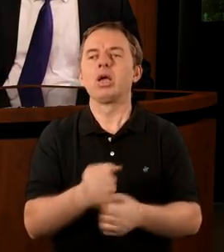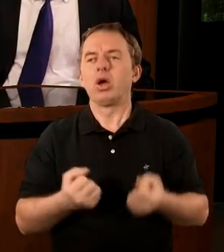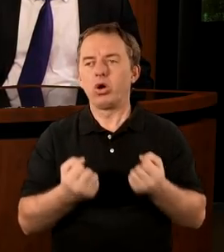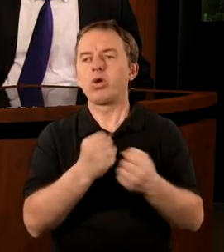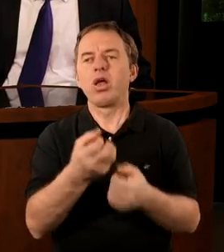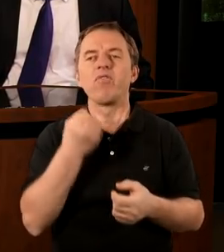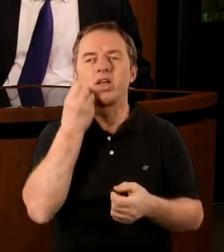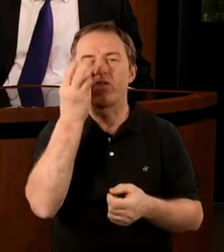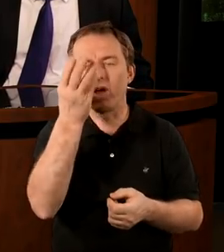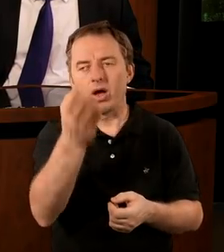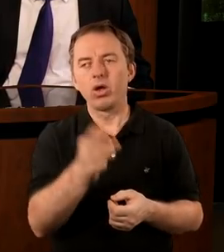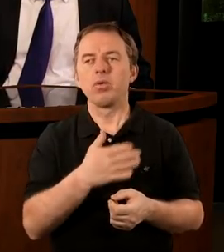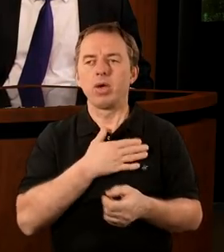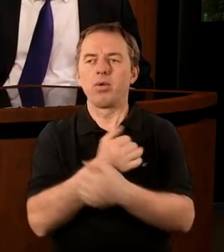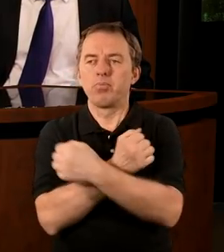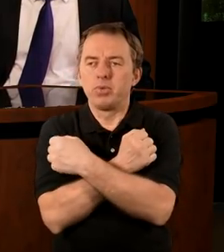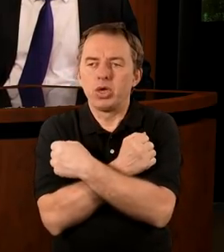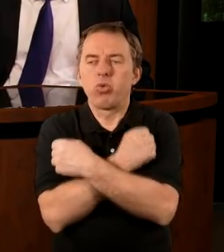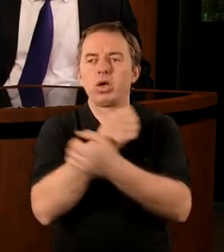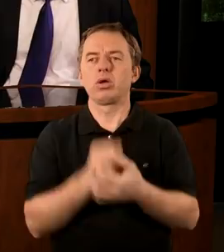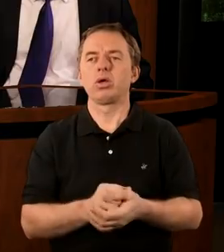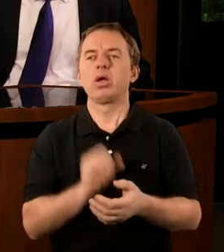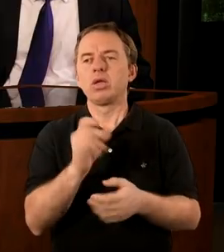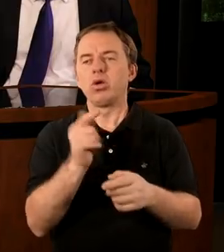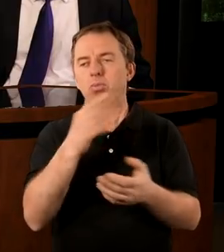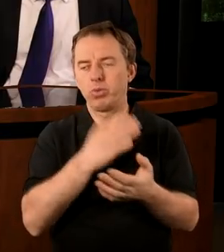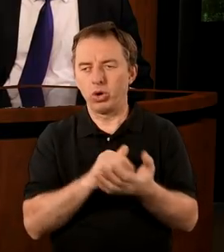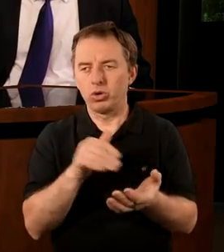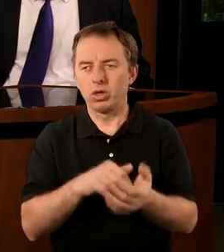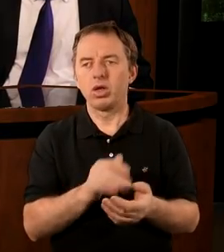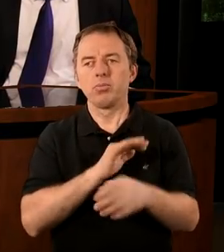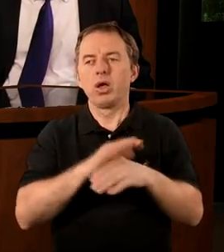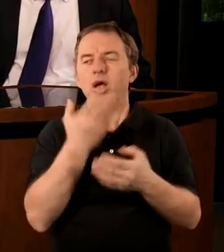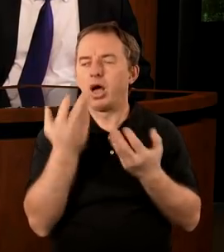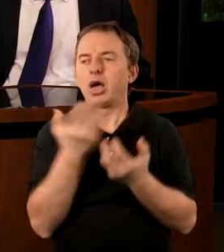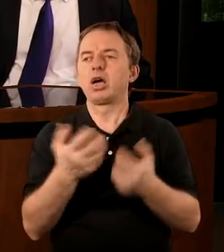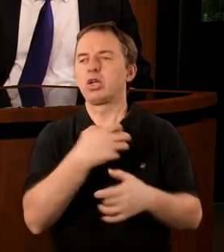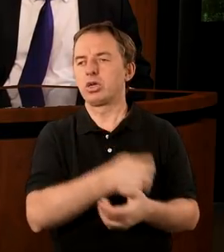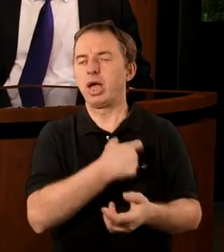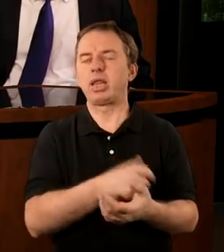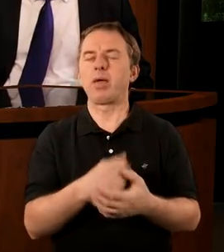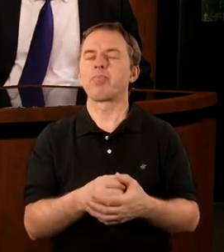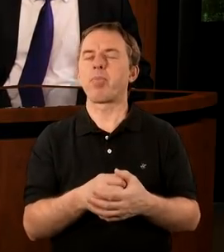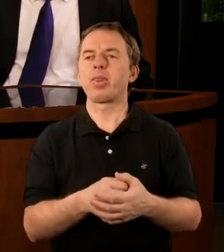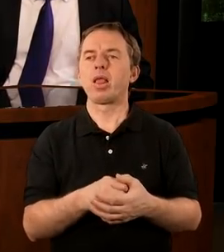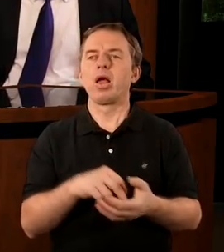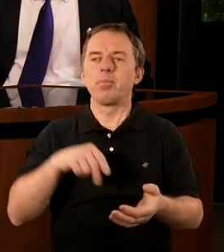gorliwy, wytrwały, że ma tę miłość taką jak potrzeba, że pała gorącym sercem.